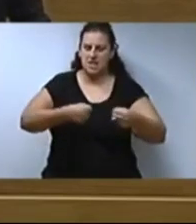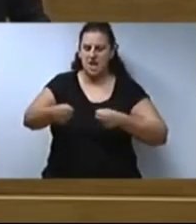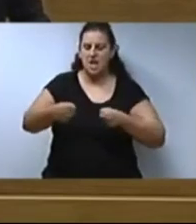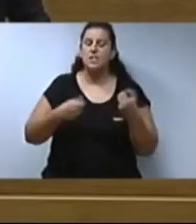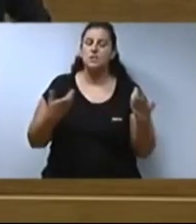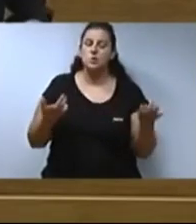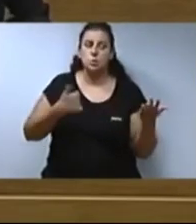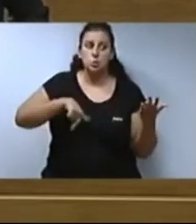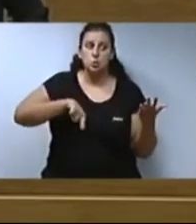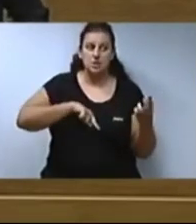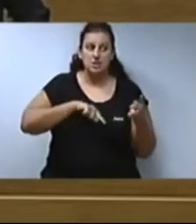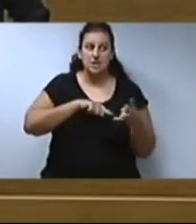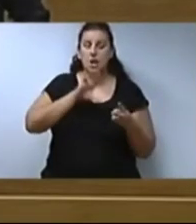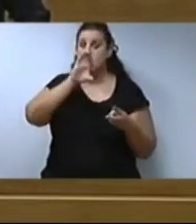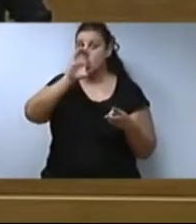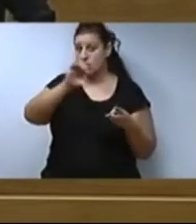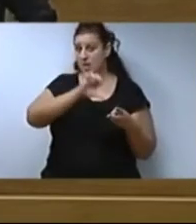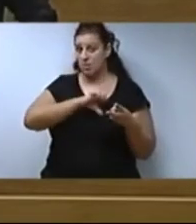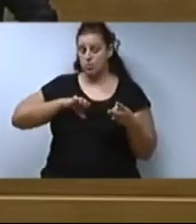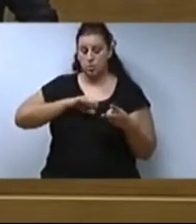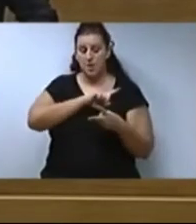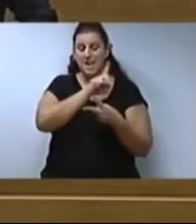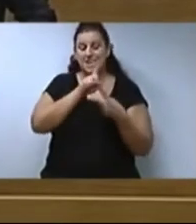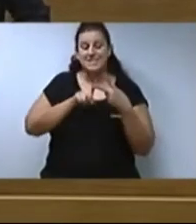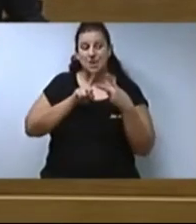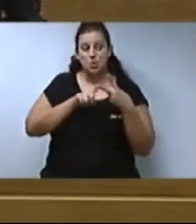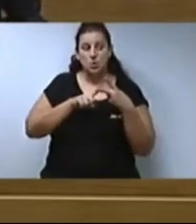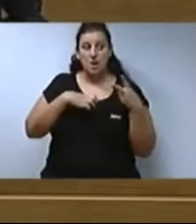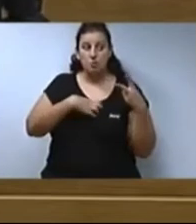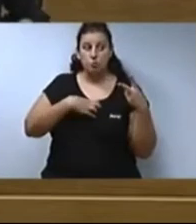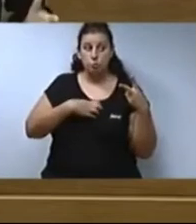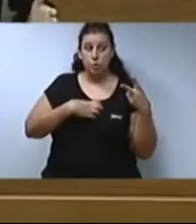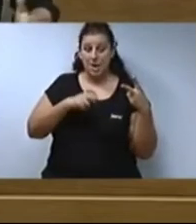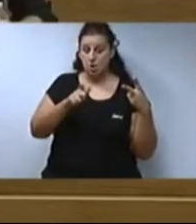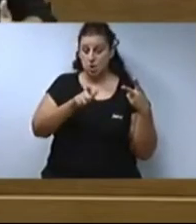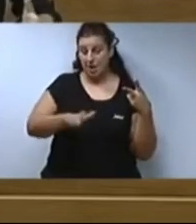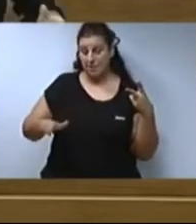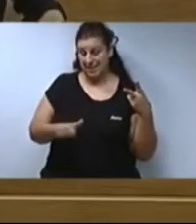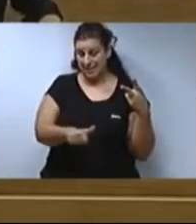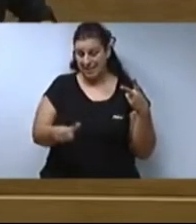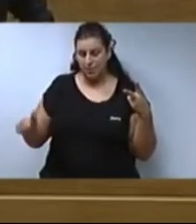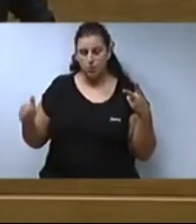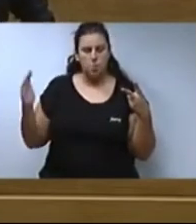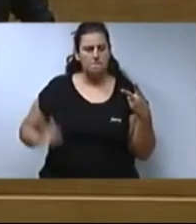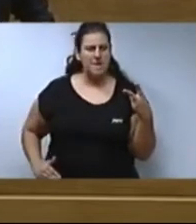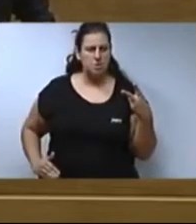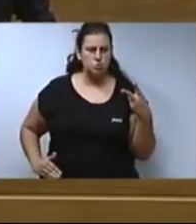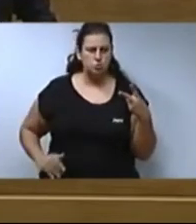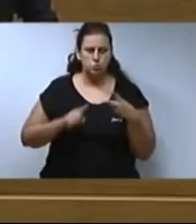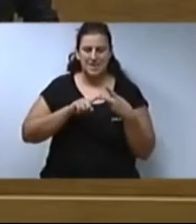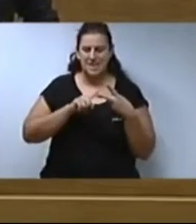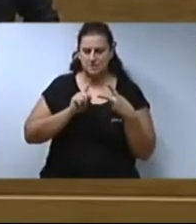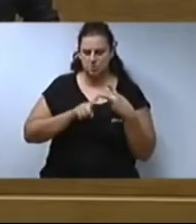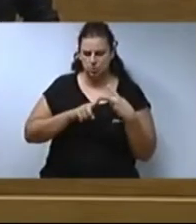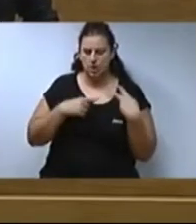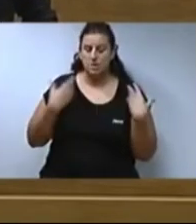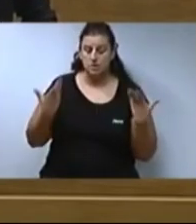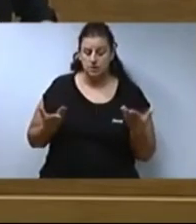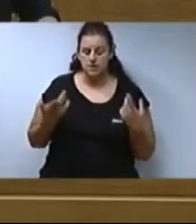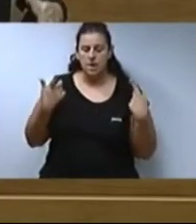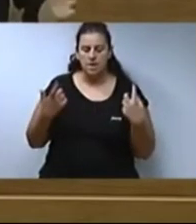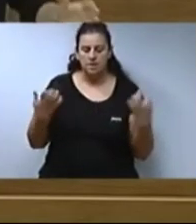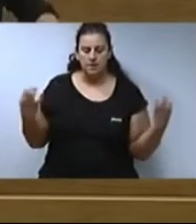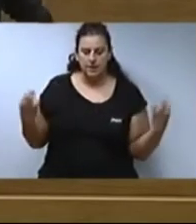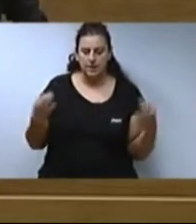la segona comunitat amb menys funcionaris per a l'habitant. Ara que el consens en la necessitat d'inversió pública,